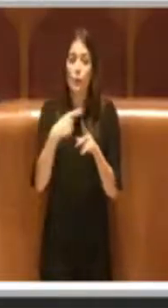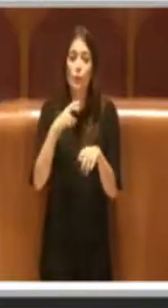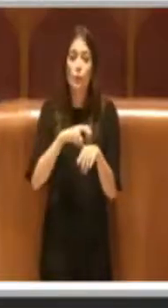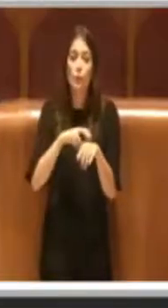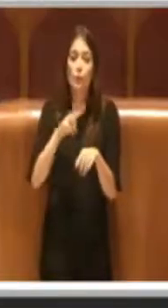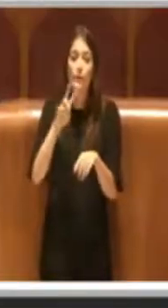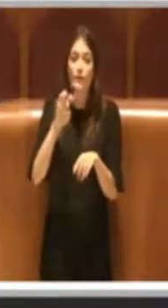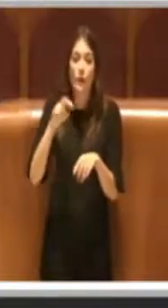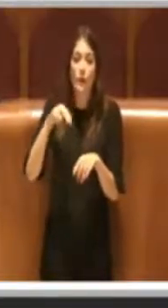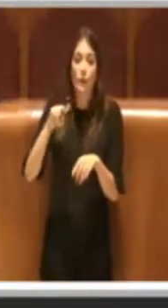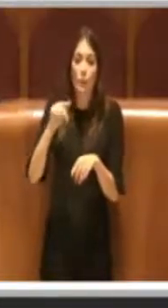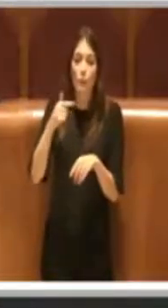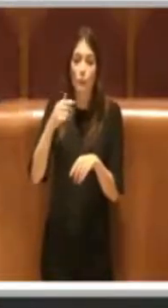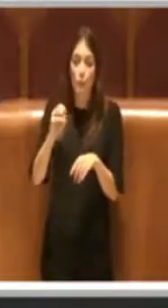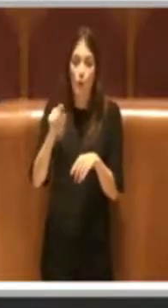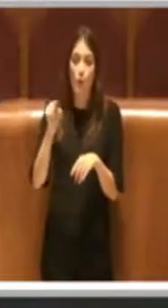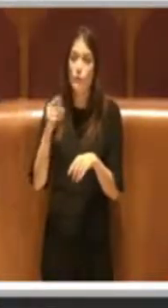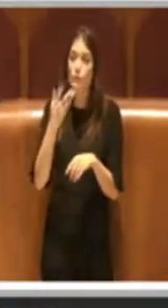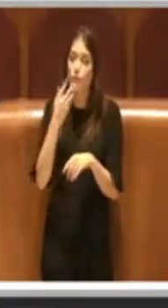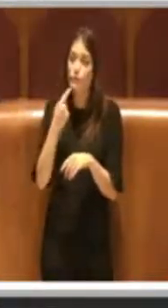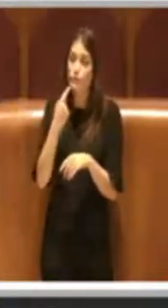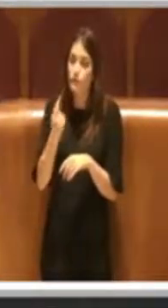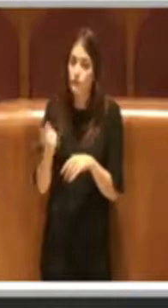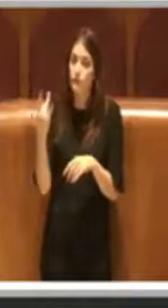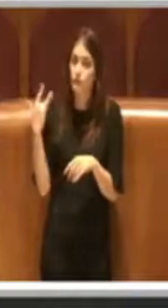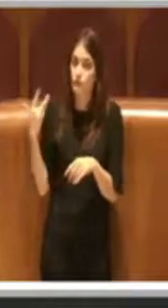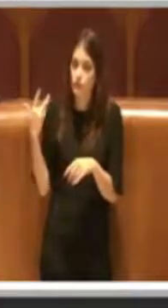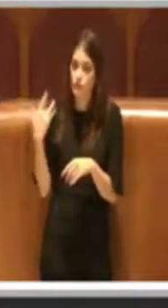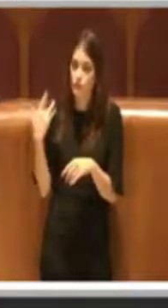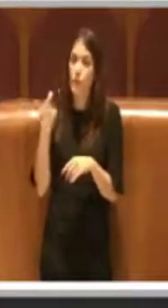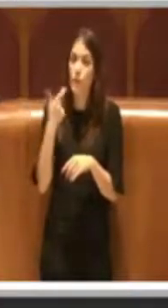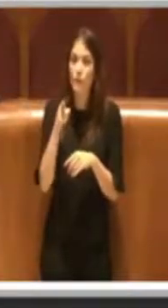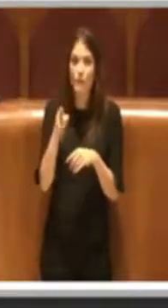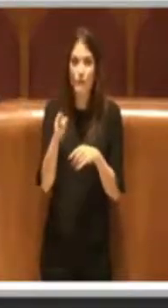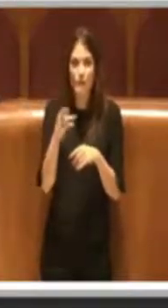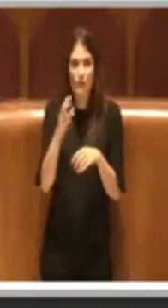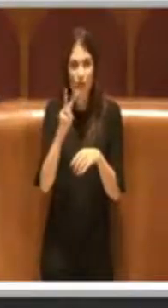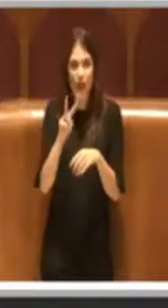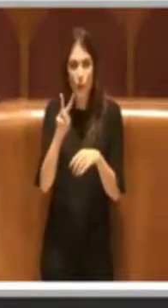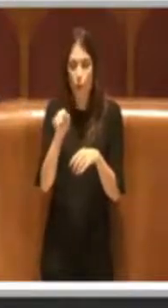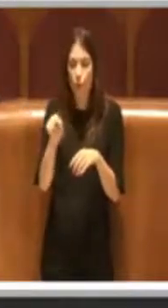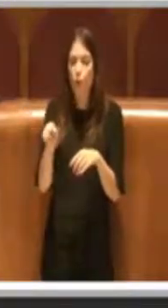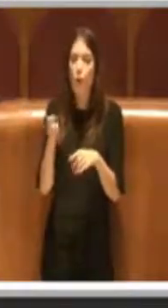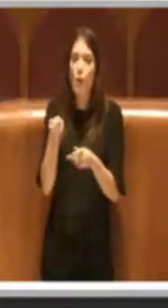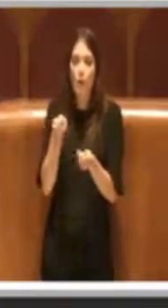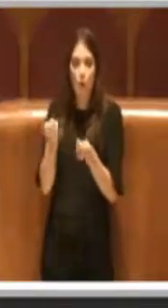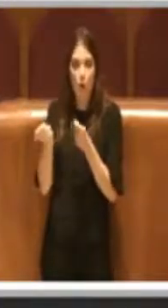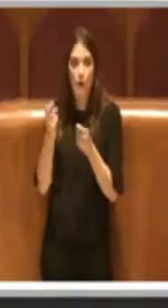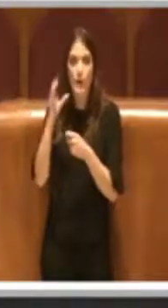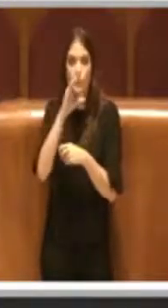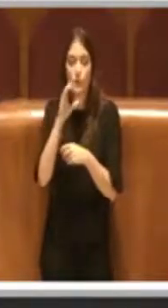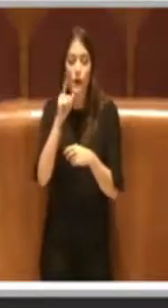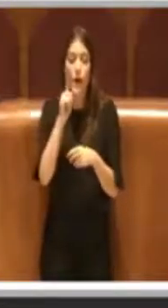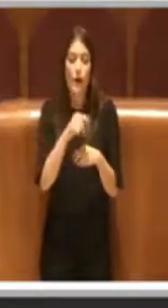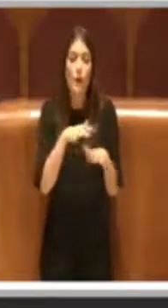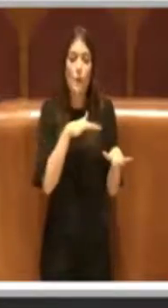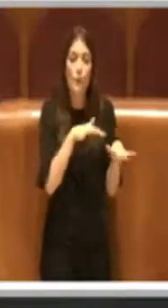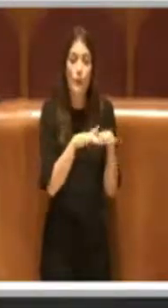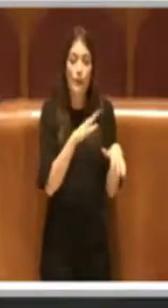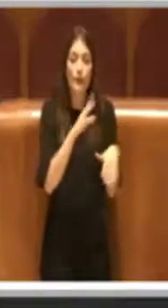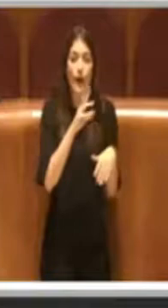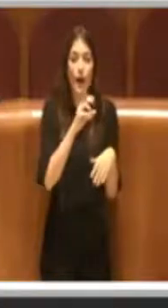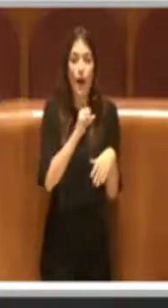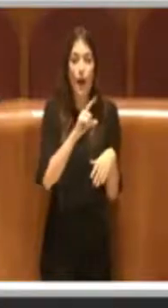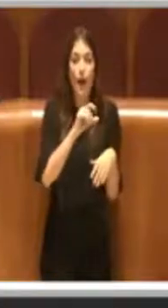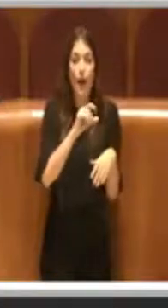che convoca e coordina costantemente l'osservatorio stesso, l'assessore alla mobilità Pietro Calabrese e gli uffici del